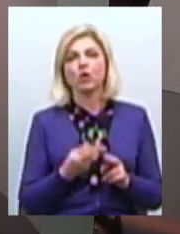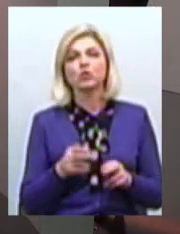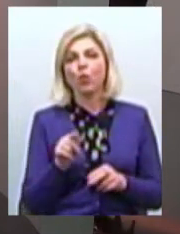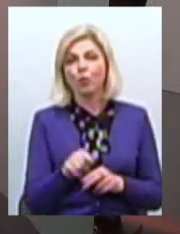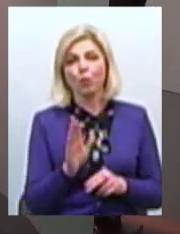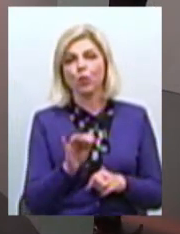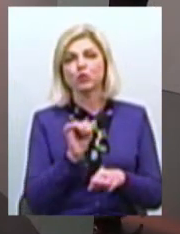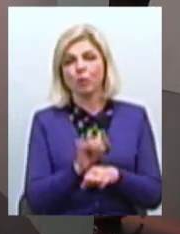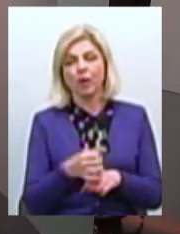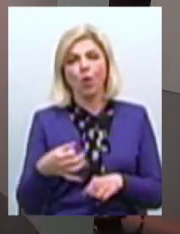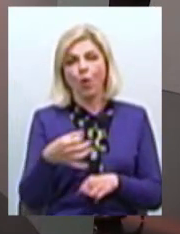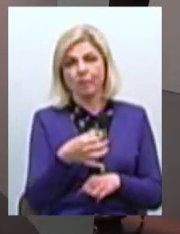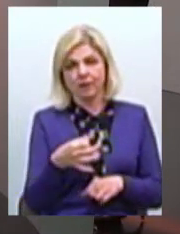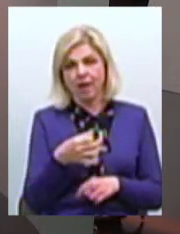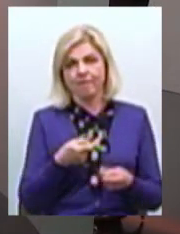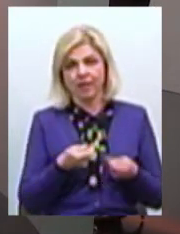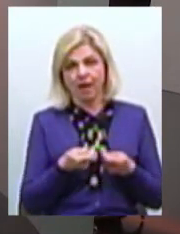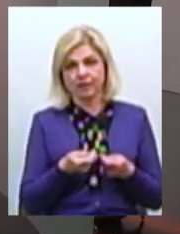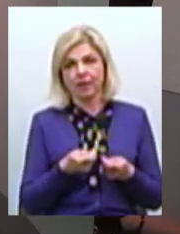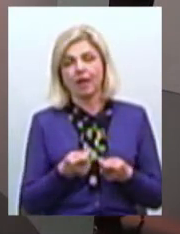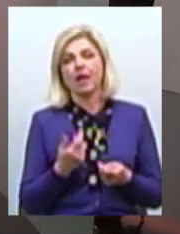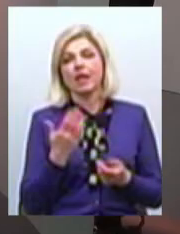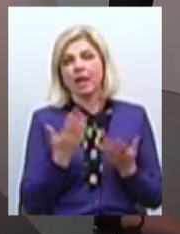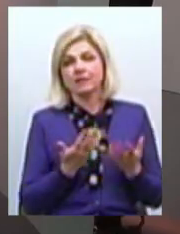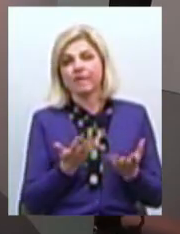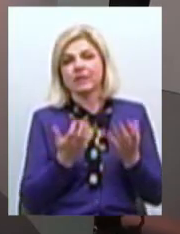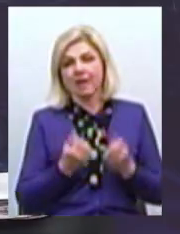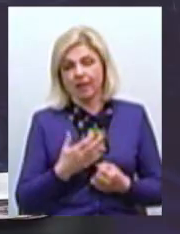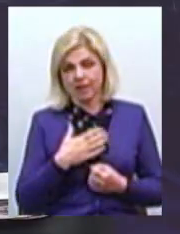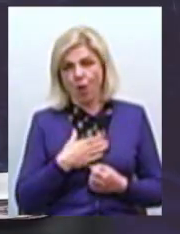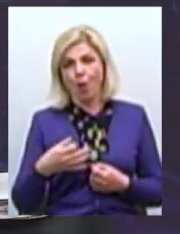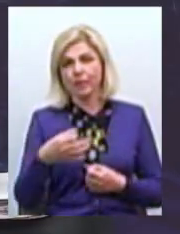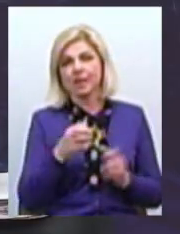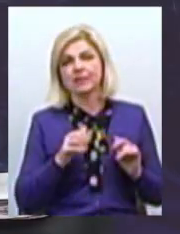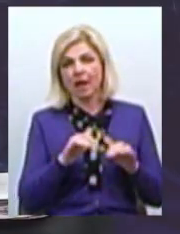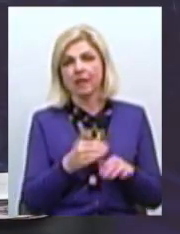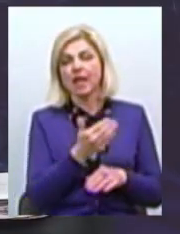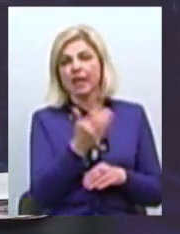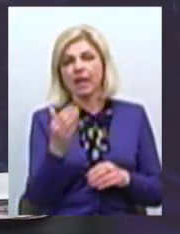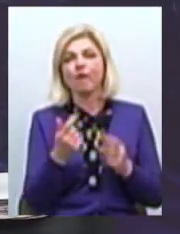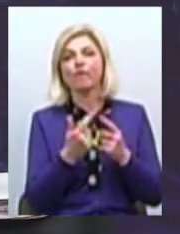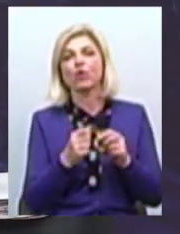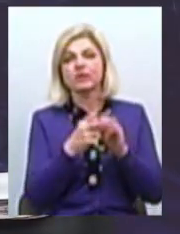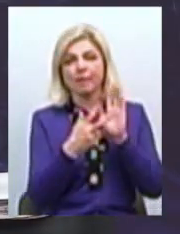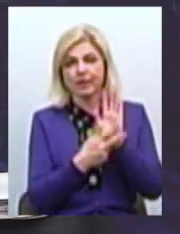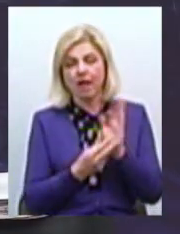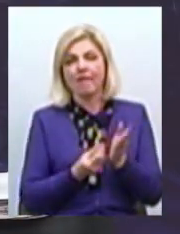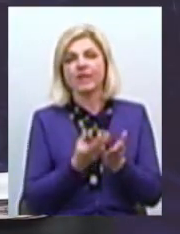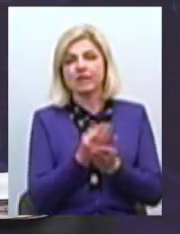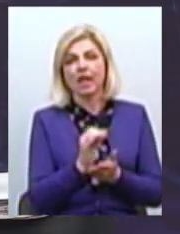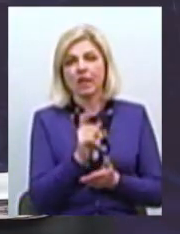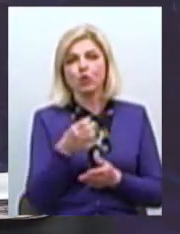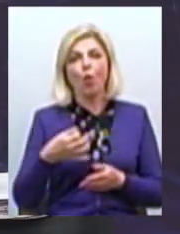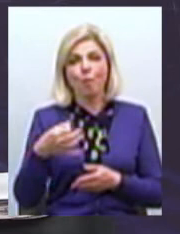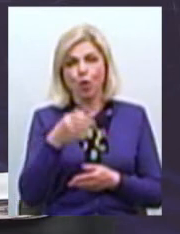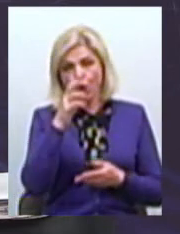буде зупинятися обласна влада Так ось, якщо брати наші обласні заклади, а їх 18, які фінансуються саме з обласного бюджету